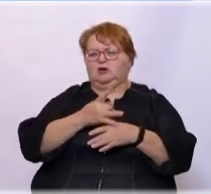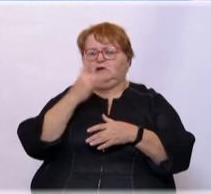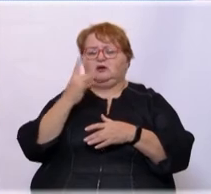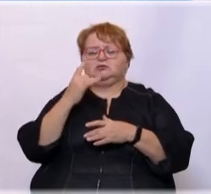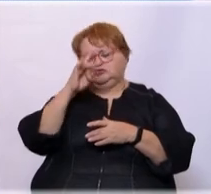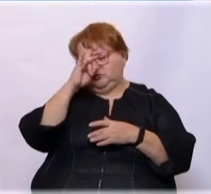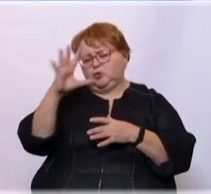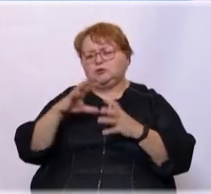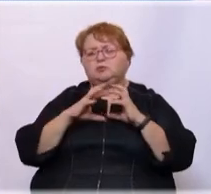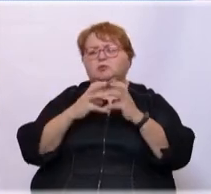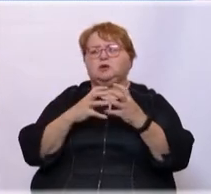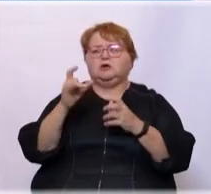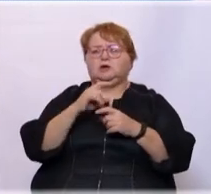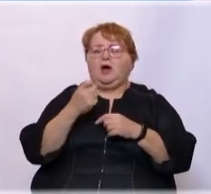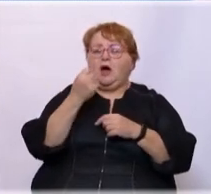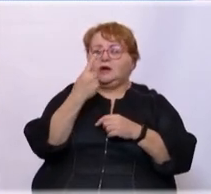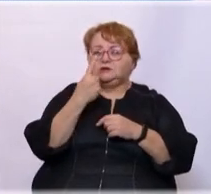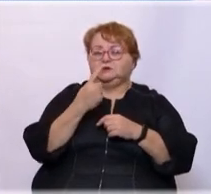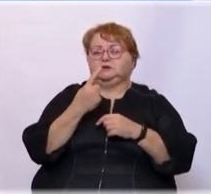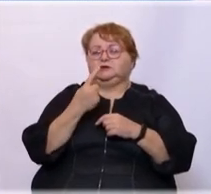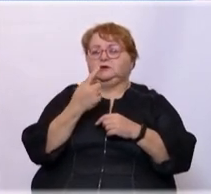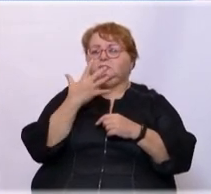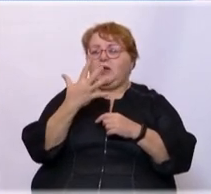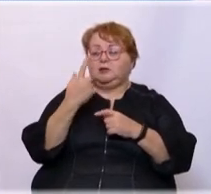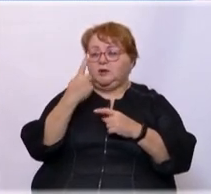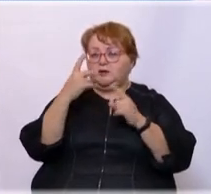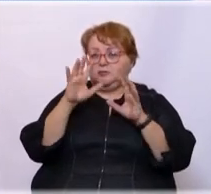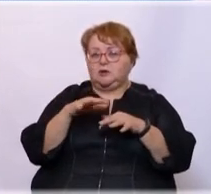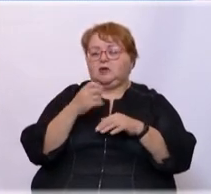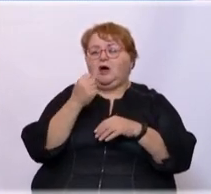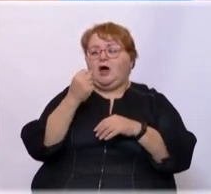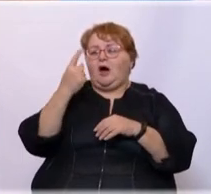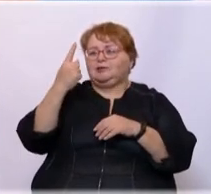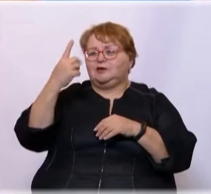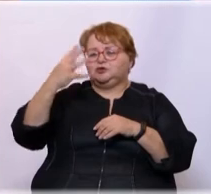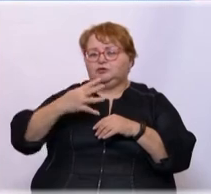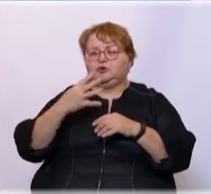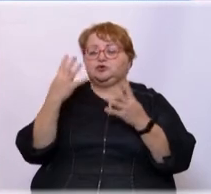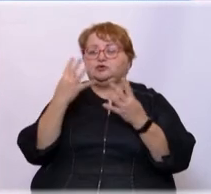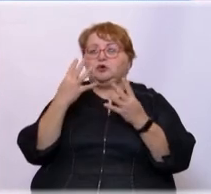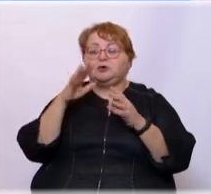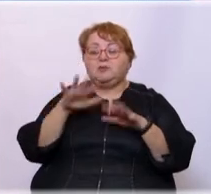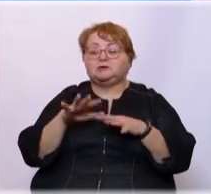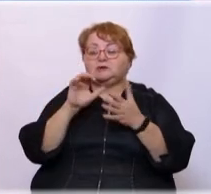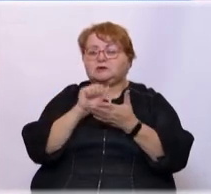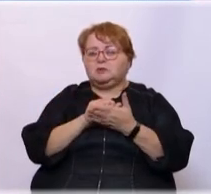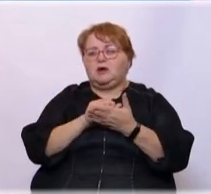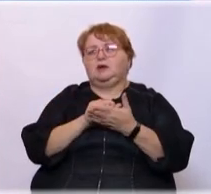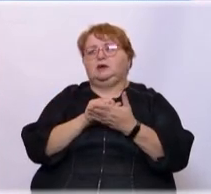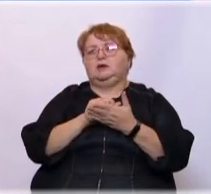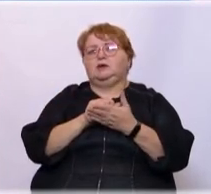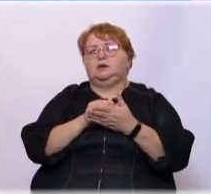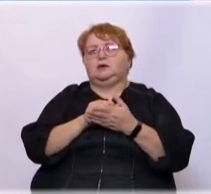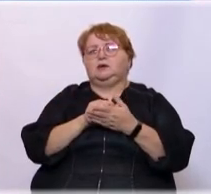11 и 5 вторых мест, из-за 1-4. Так вот, вот за то, что четвертое место заняли… А прорвали, да?